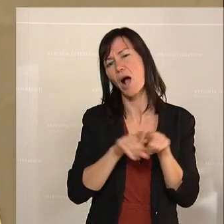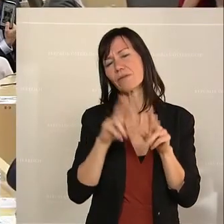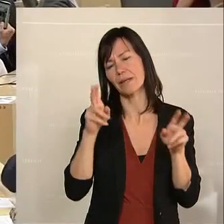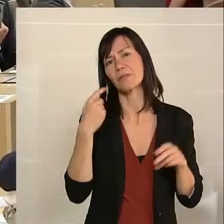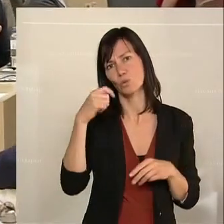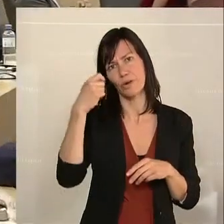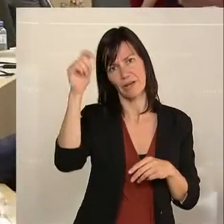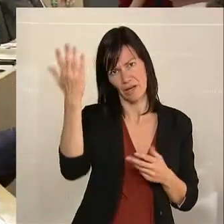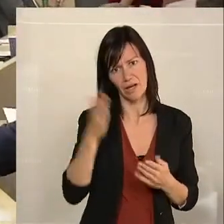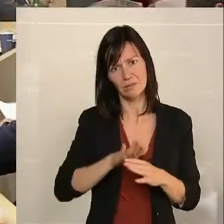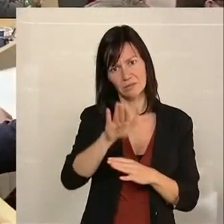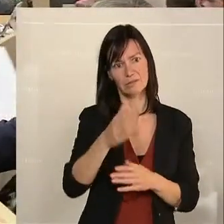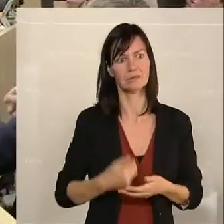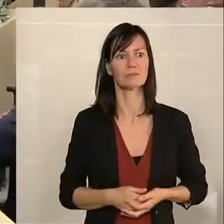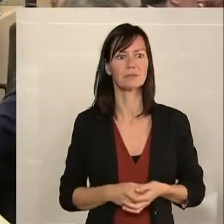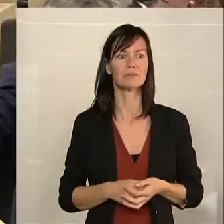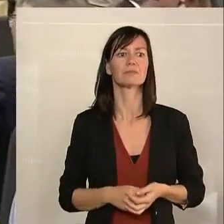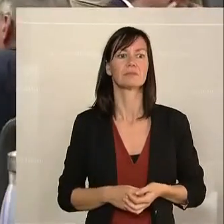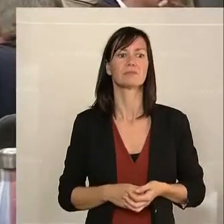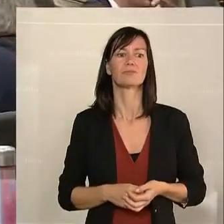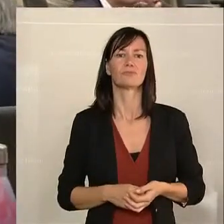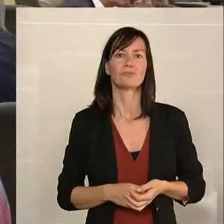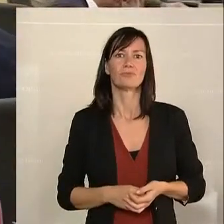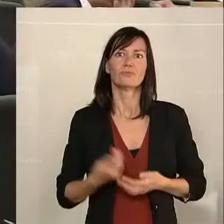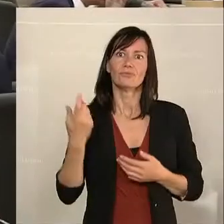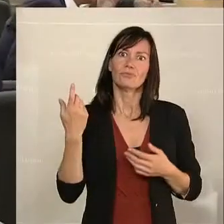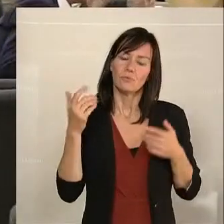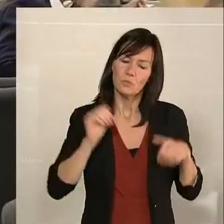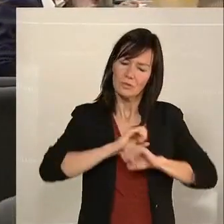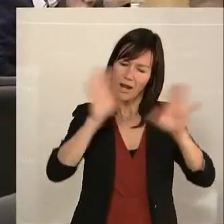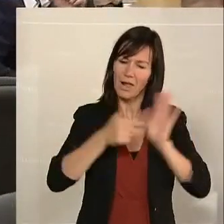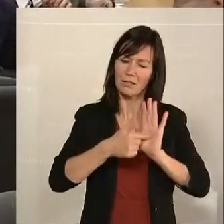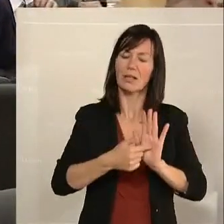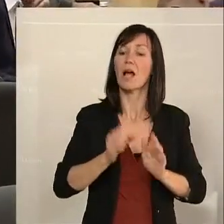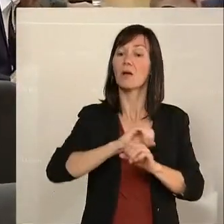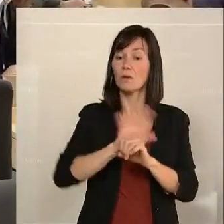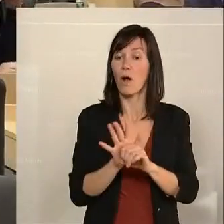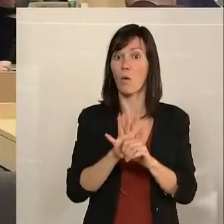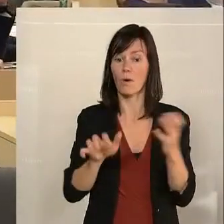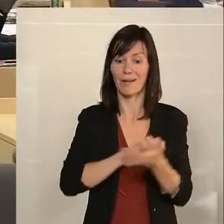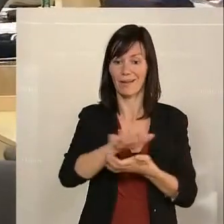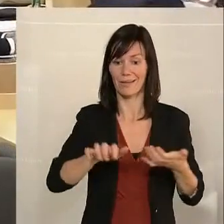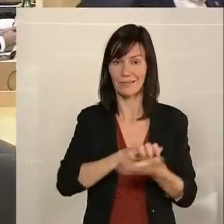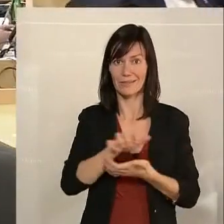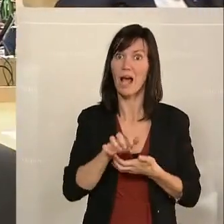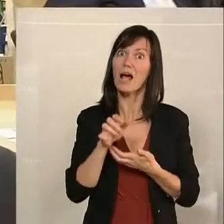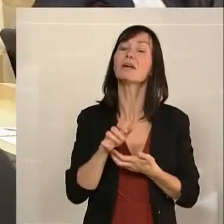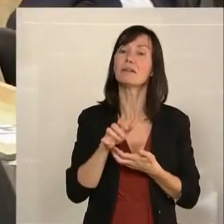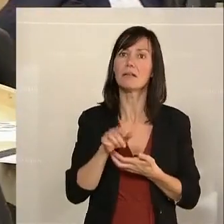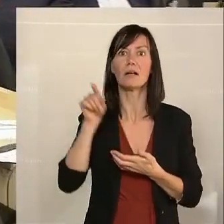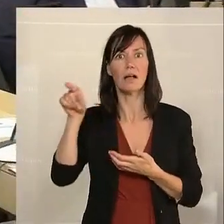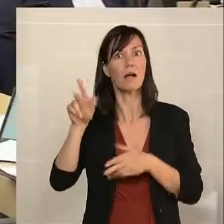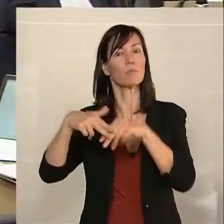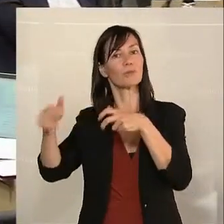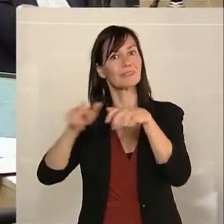das Kind beim Namen nennen, denn diese Teuerung ist etwas, was bereits in der Corona-Krise von der Bundesregierung verursacht worden ist.